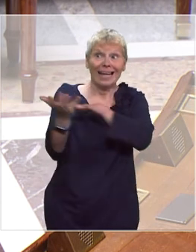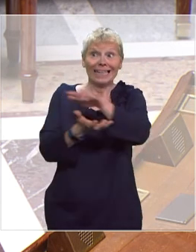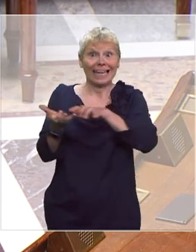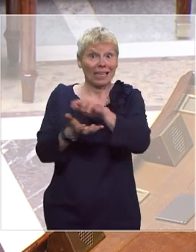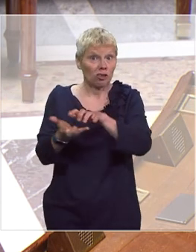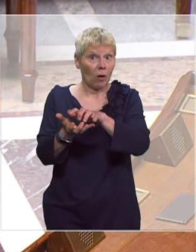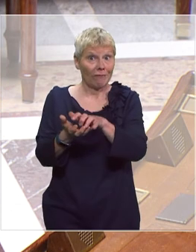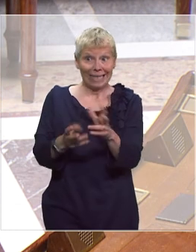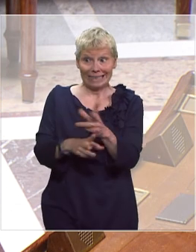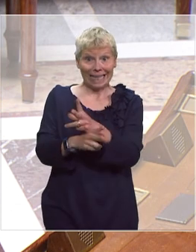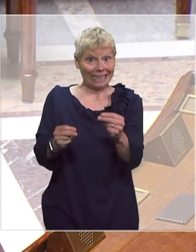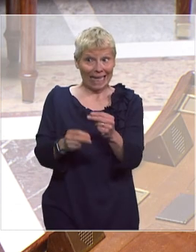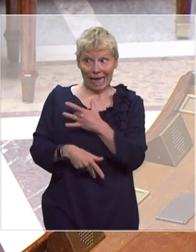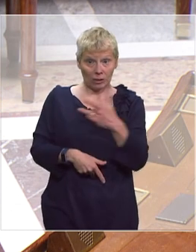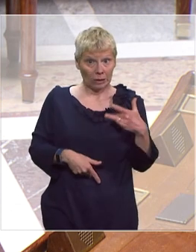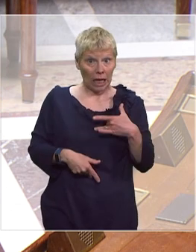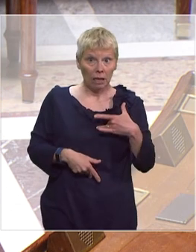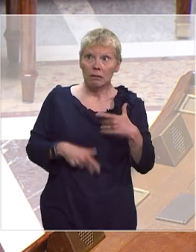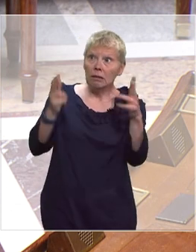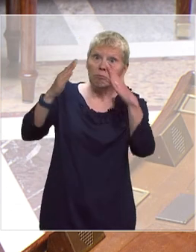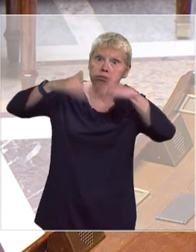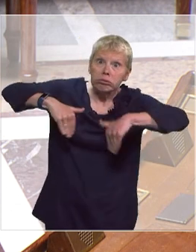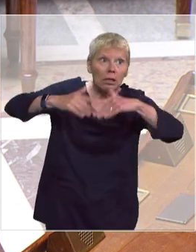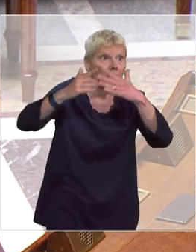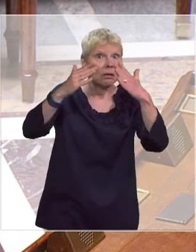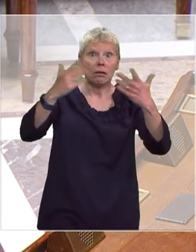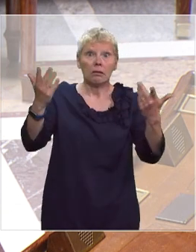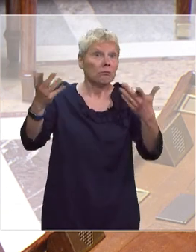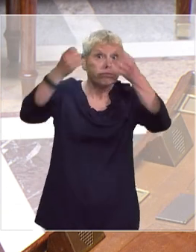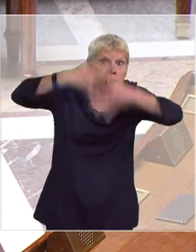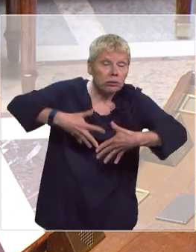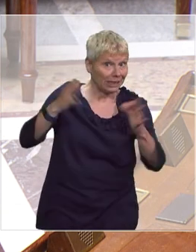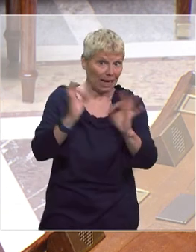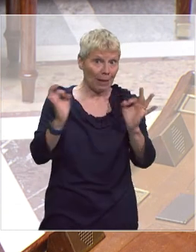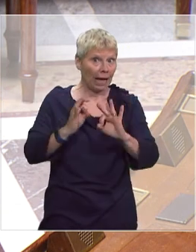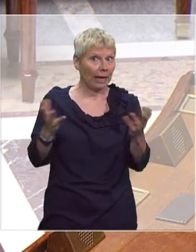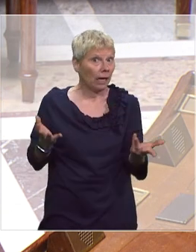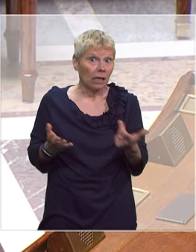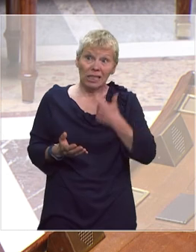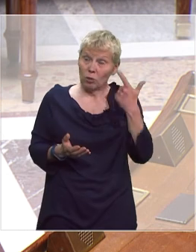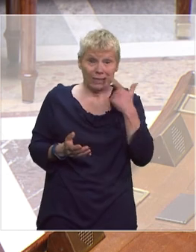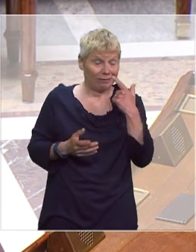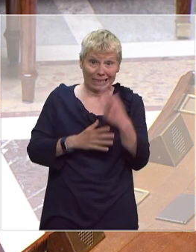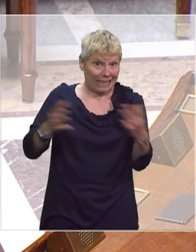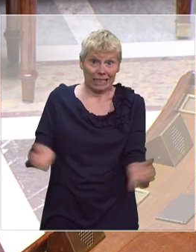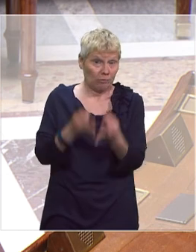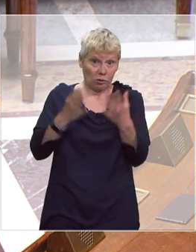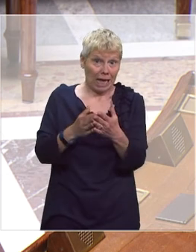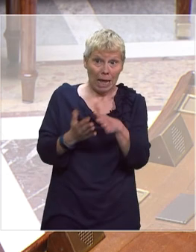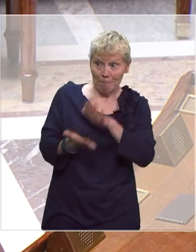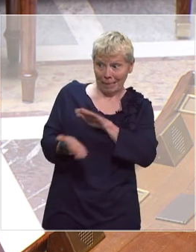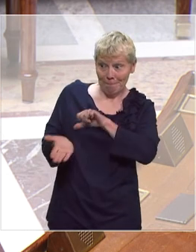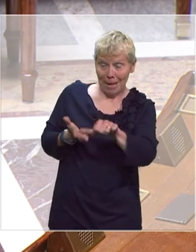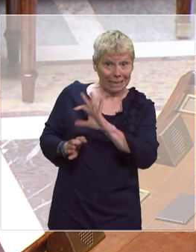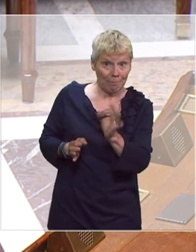peu de dommages aux biens et en l'occurrence ne figure pas dans tous les contrats d'assurance et ne fait pas l'objet d'une prime payée par tout le monde qui permet de partager